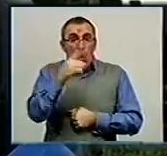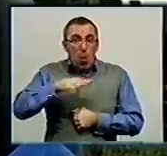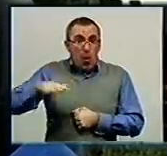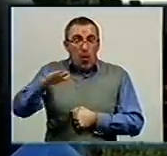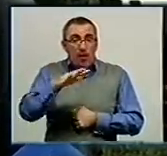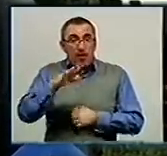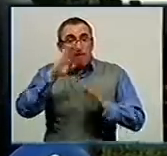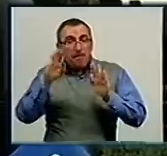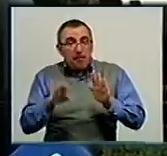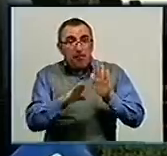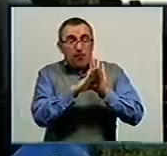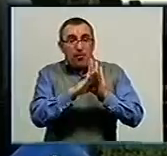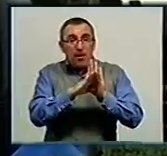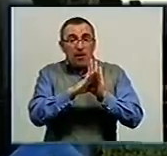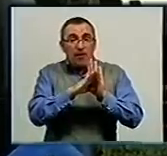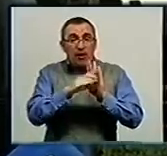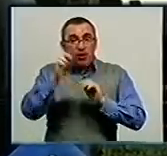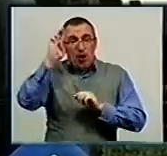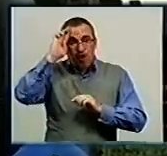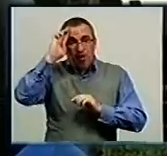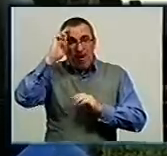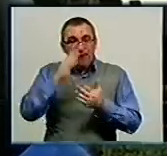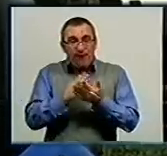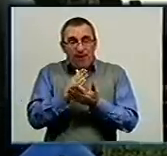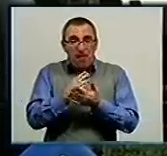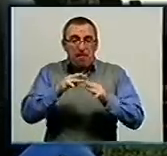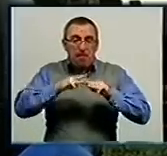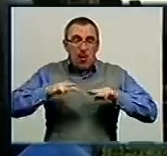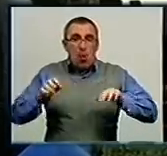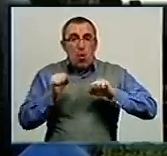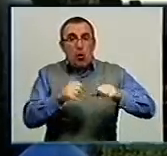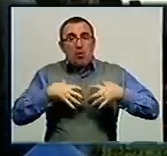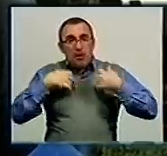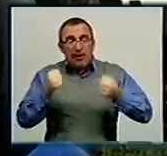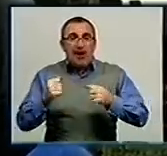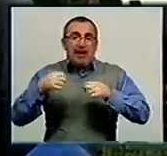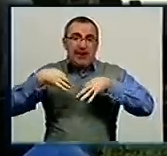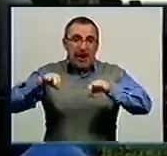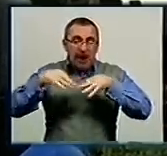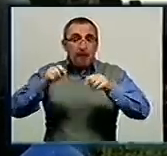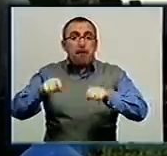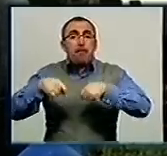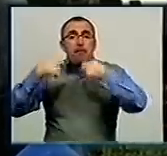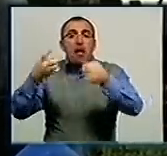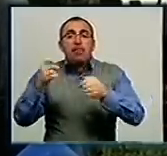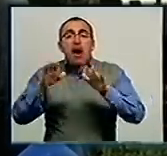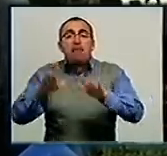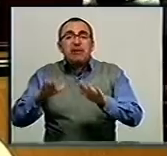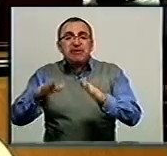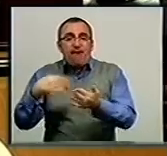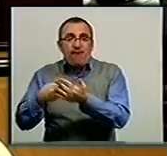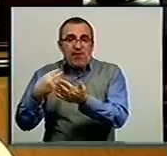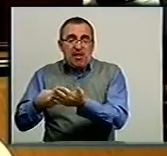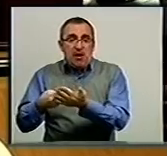підпорядковані державним відомством Міністерства охорони здоров'я і Міністерства транспорта, передаються на місцеве фінансування.